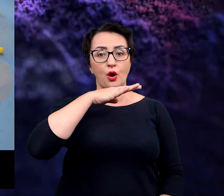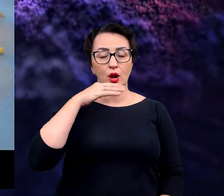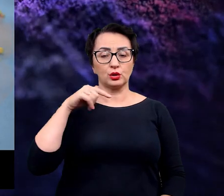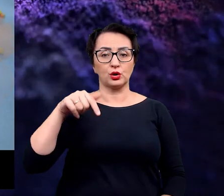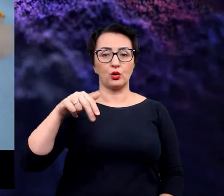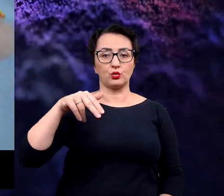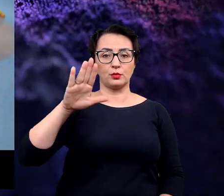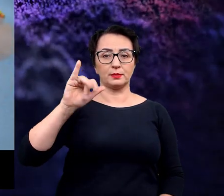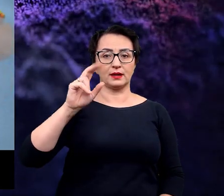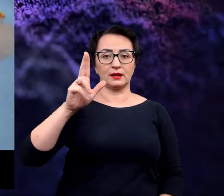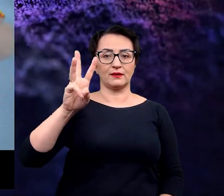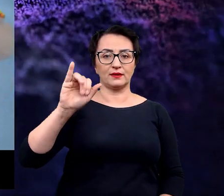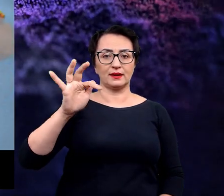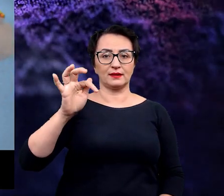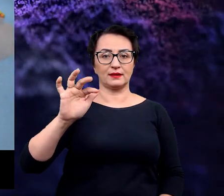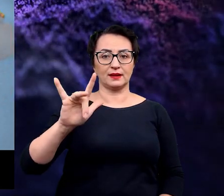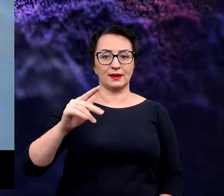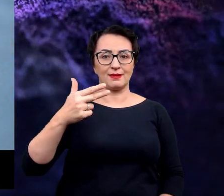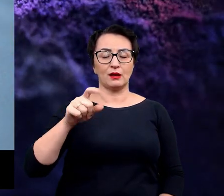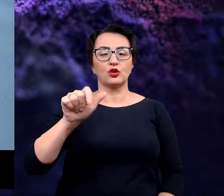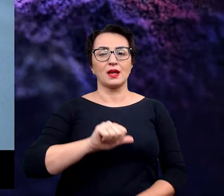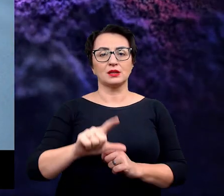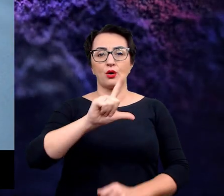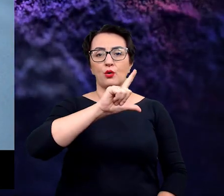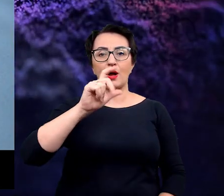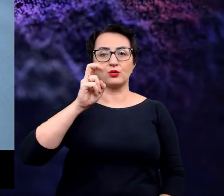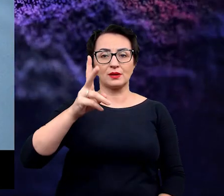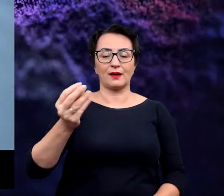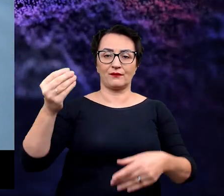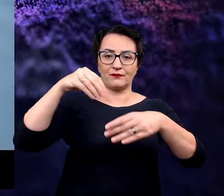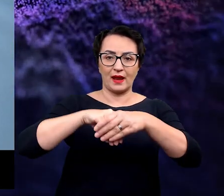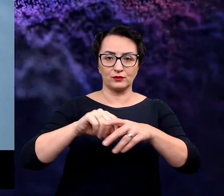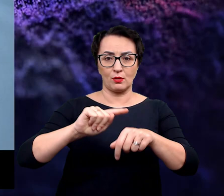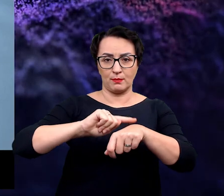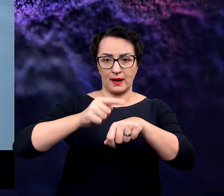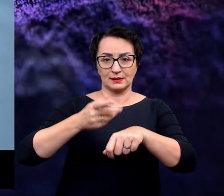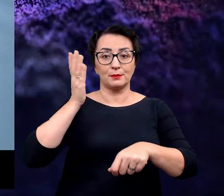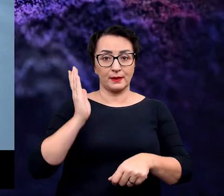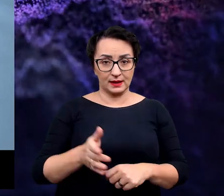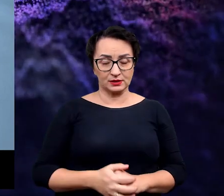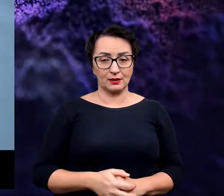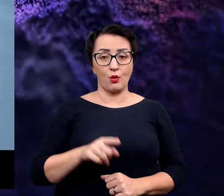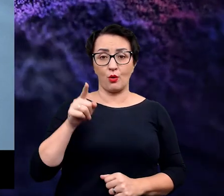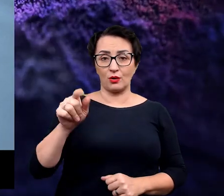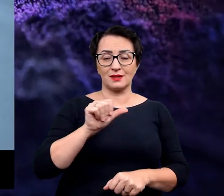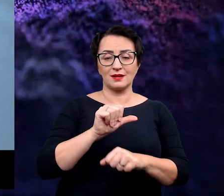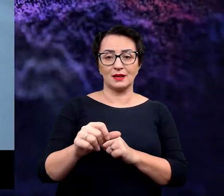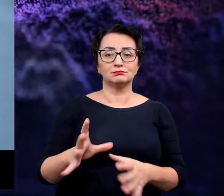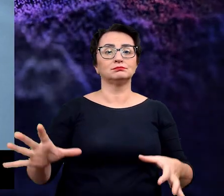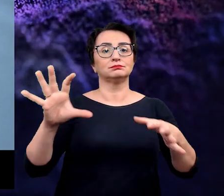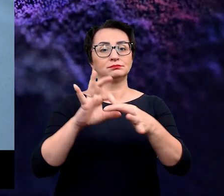Żółty kolor ubikwityna, pamiętacie, oznacza ładunek, który ma zostać umieszczony wewnątrz pęcherzyka.